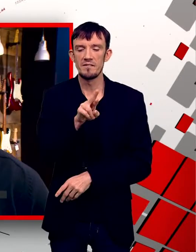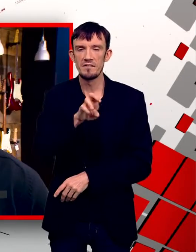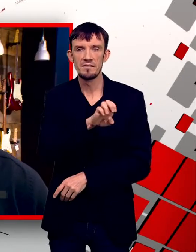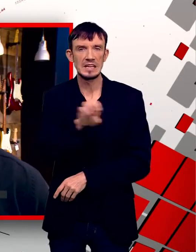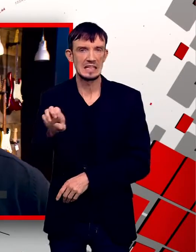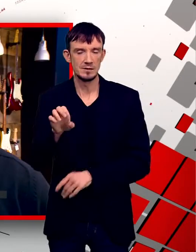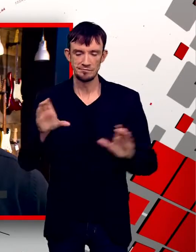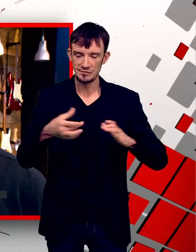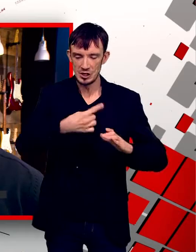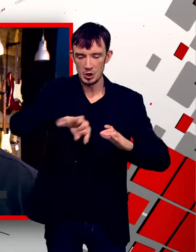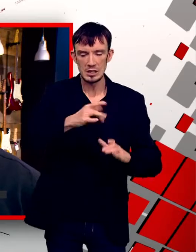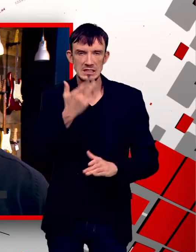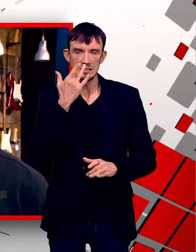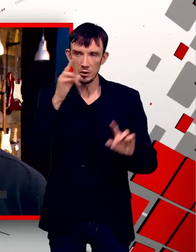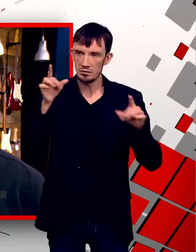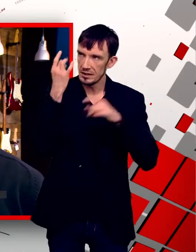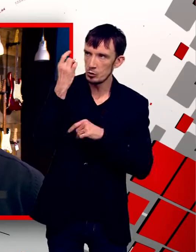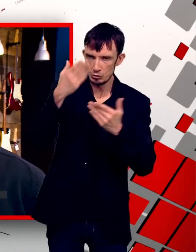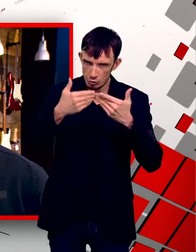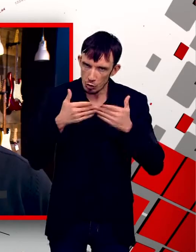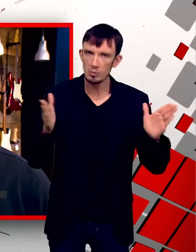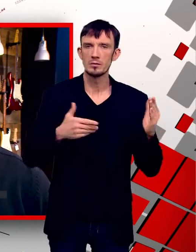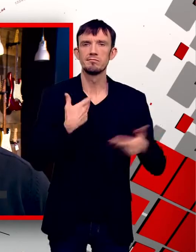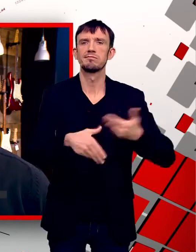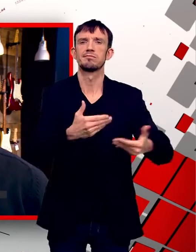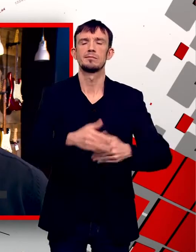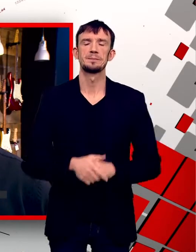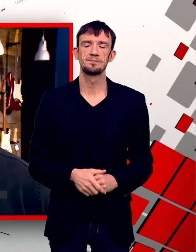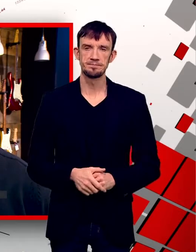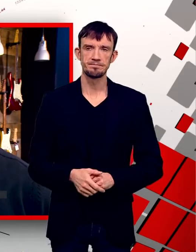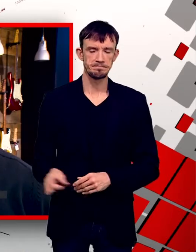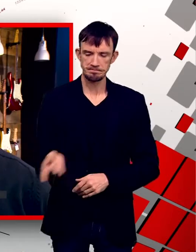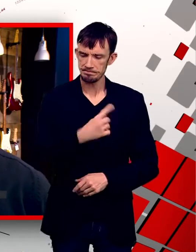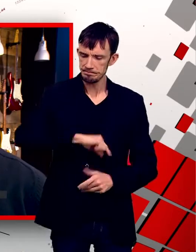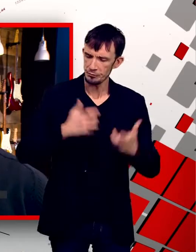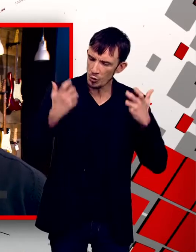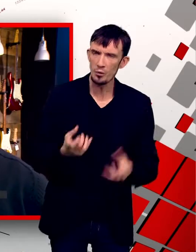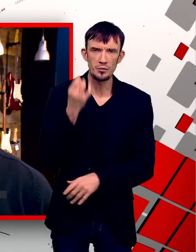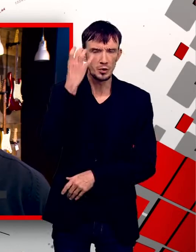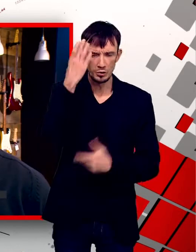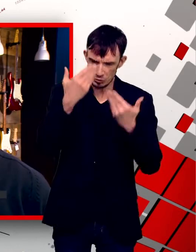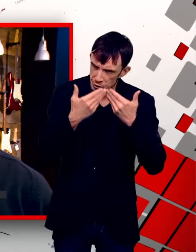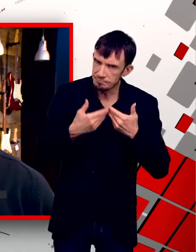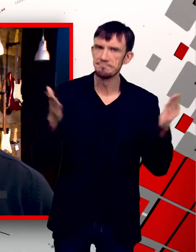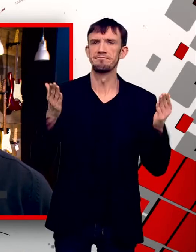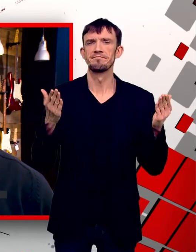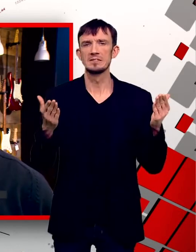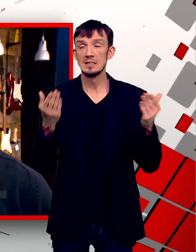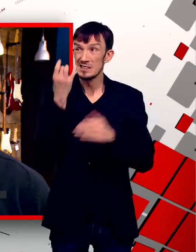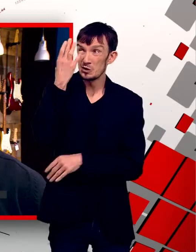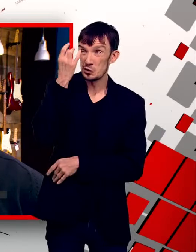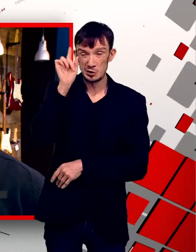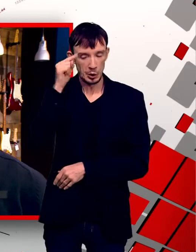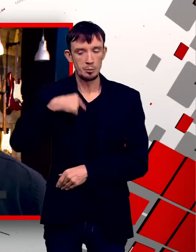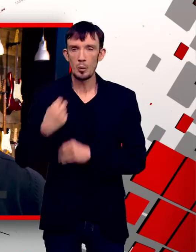Tout à fait, donc le retour de la culture. Et puis je pense que la culture a toujours été un baromètre de la démocratie. Et donc là, je pense qu